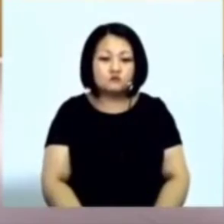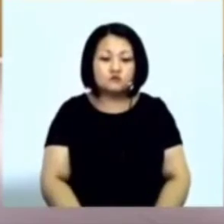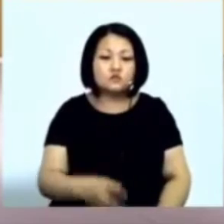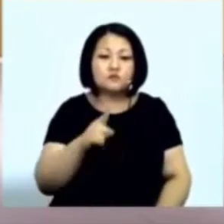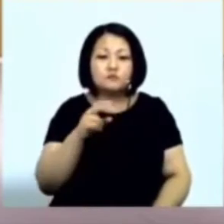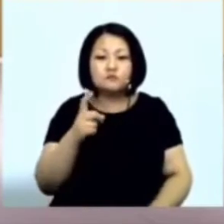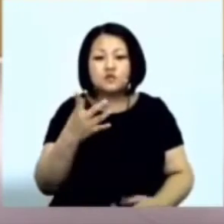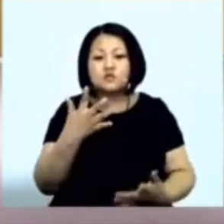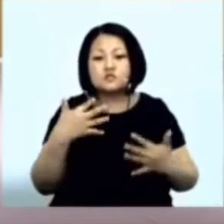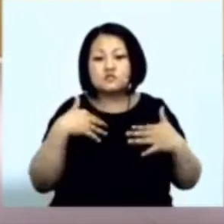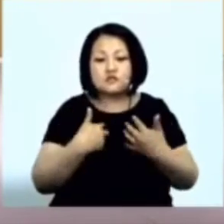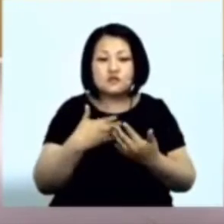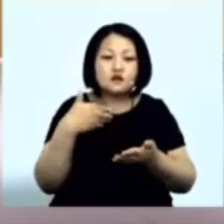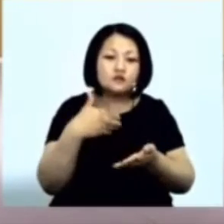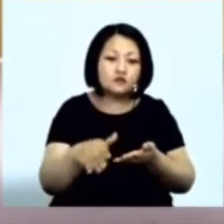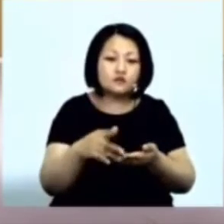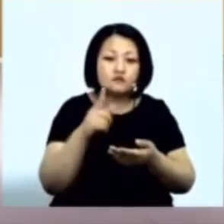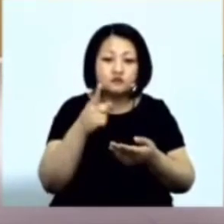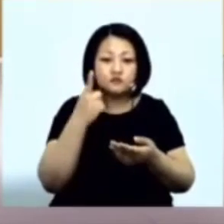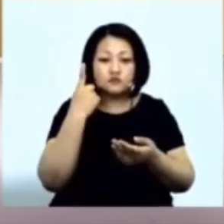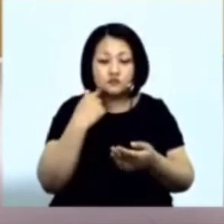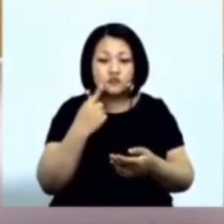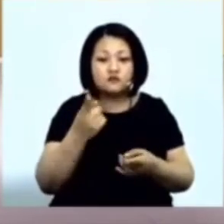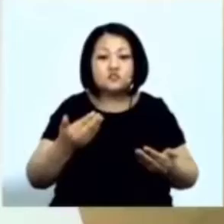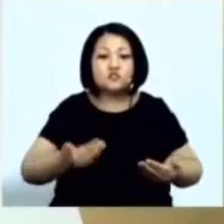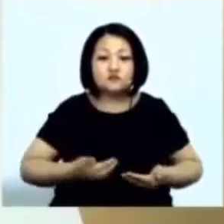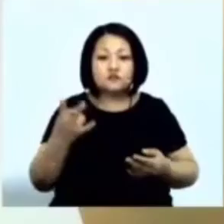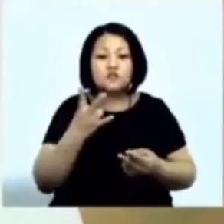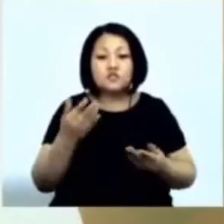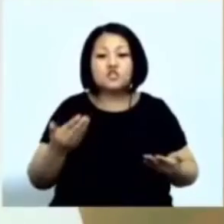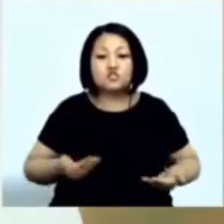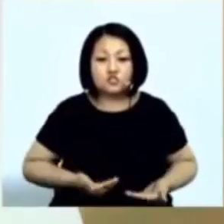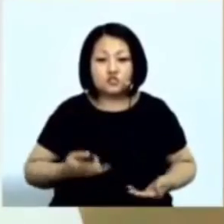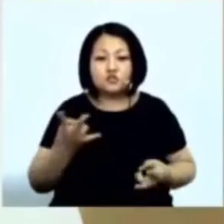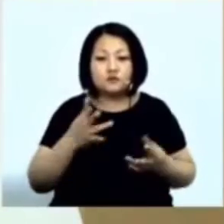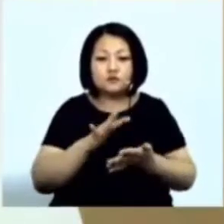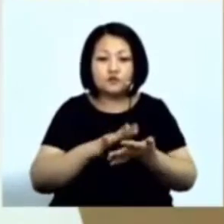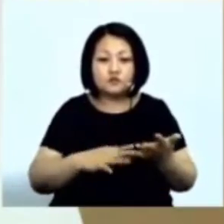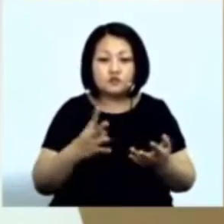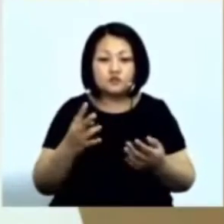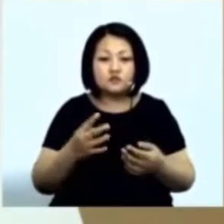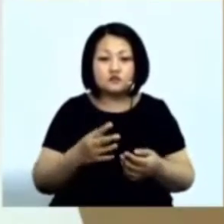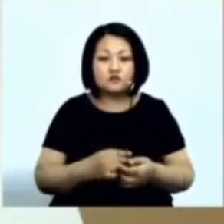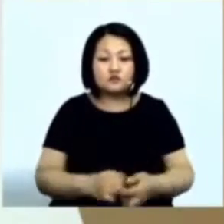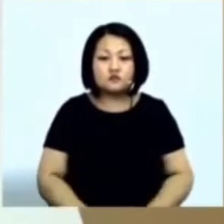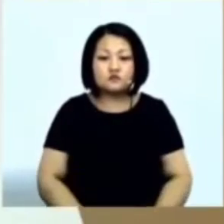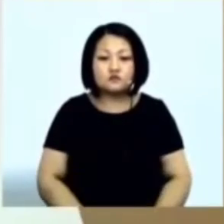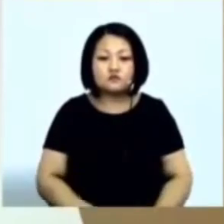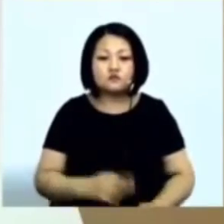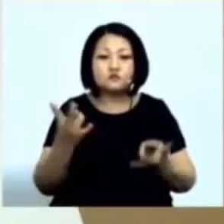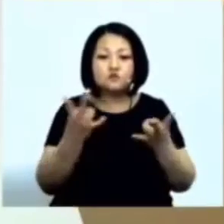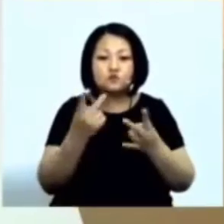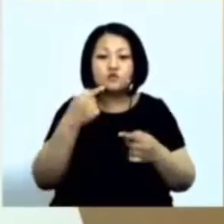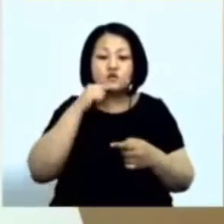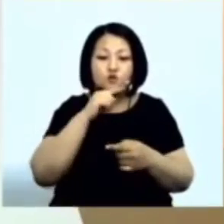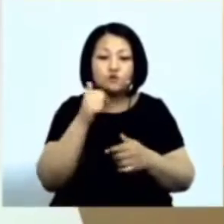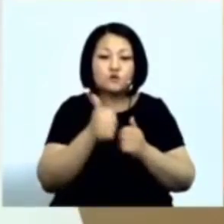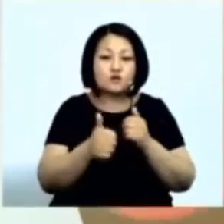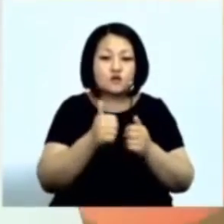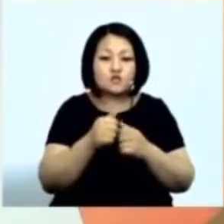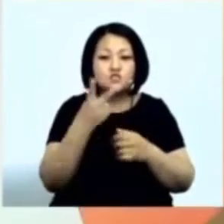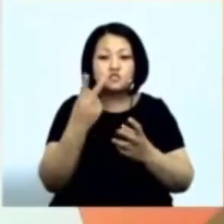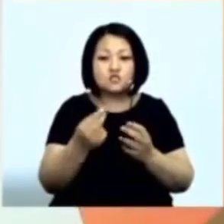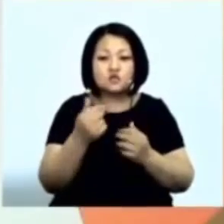отказов Вы знаете Вы живите И вообще Ребят Надо жить Надо жить Экономить каждый день Каждый час Каждый год Своей